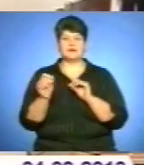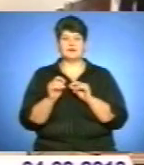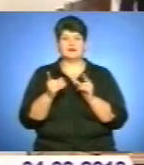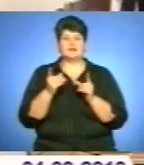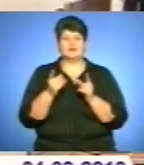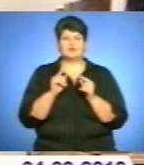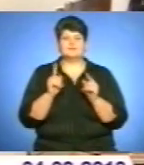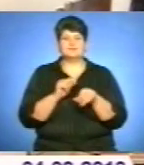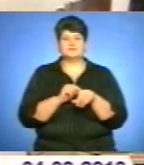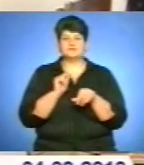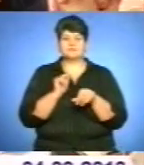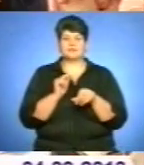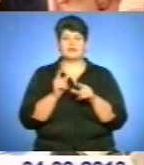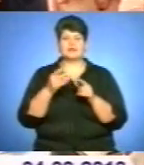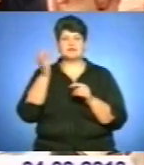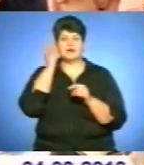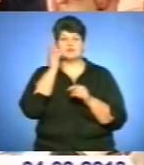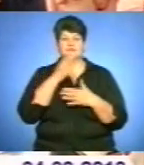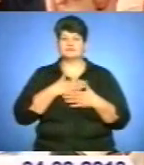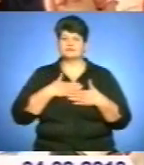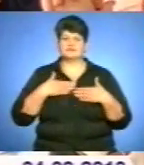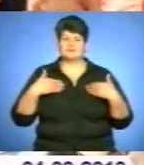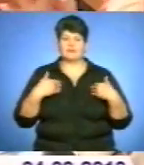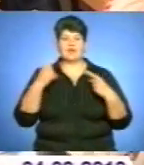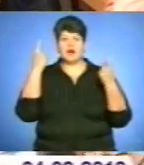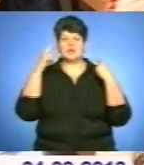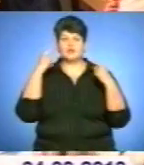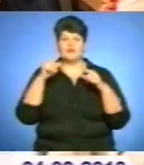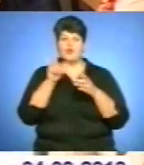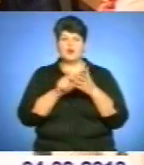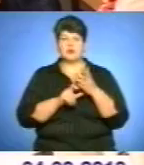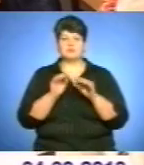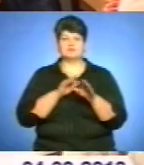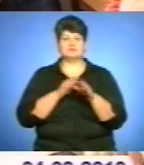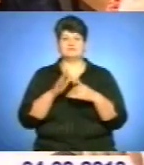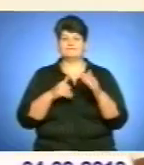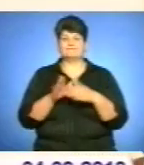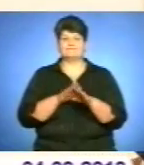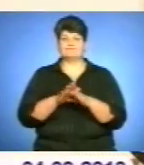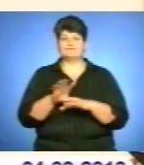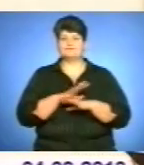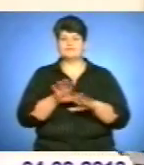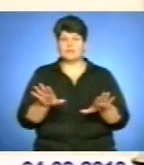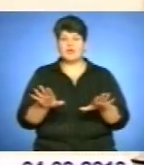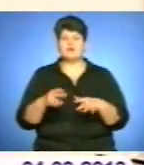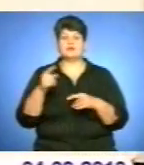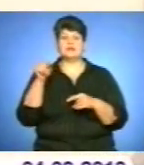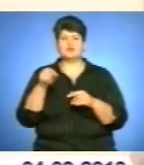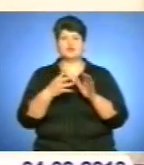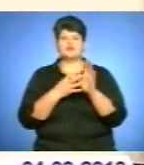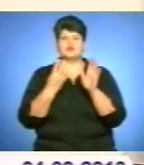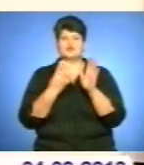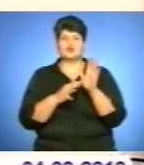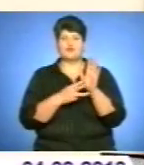предчуття, згадували неохоче, а твори практично не виконували. Адже у 1948 році